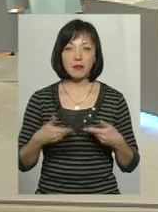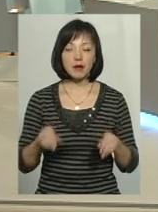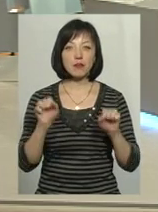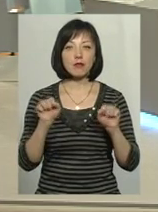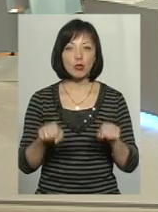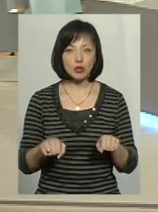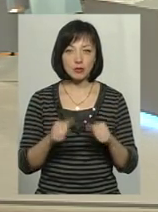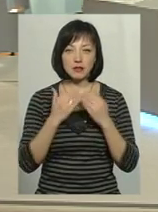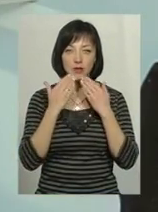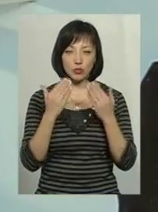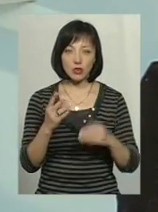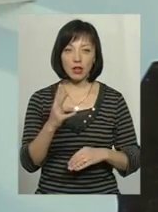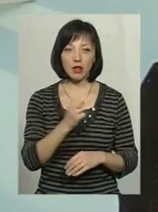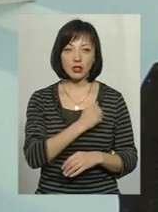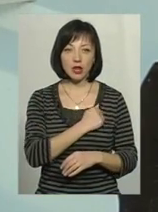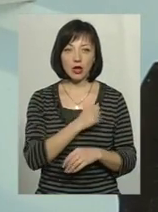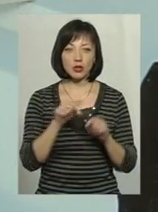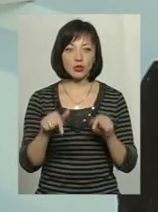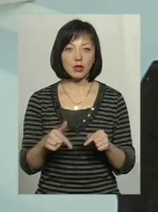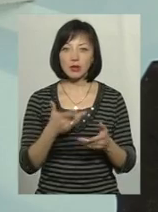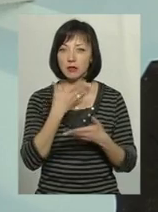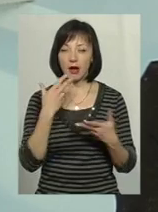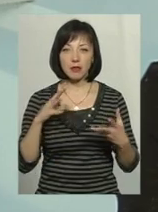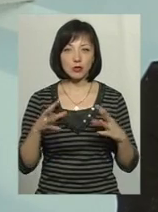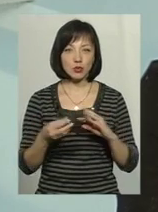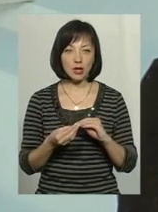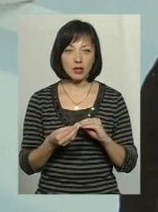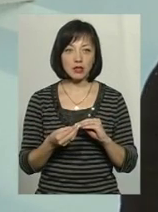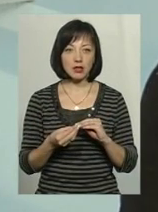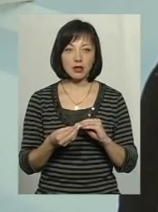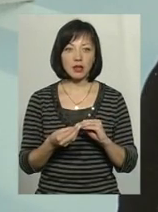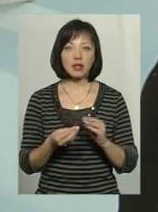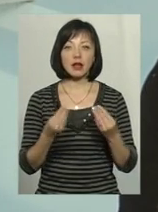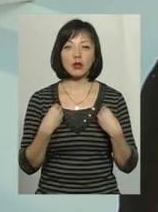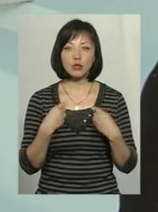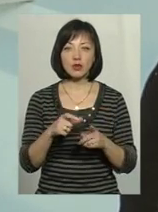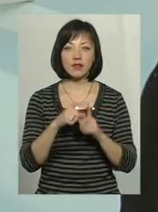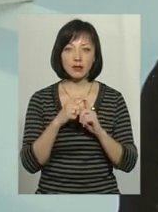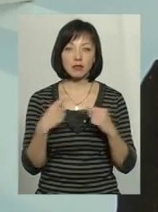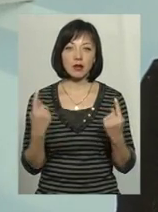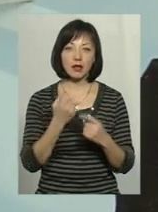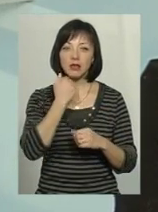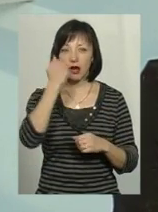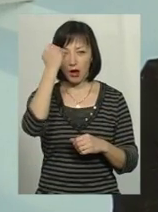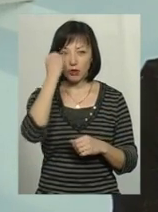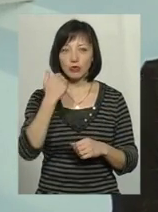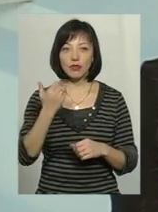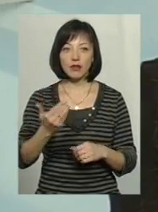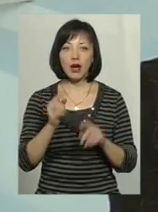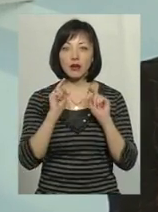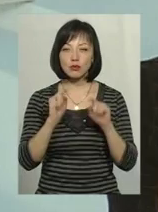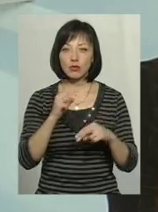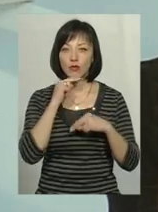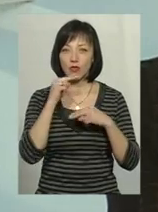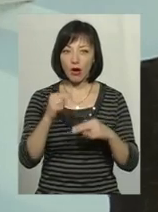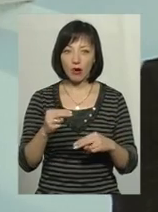звернутися, але, на жаль, ми тут не отримуємо результату, тому що нам нададуть відповідь банально, що дякуємо, що ви акцентували